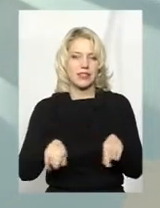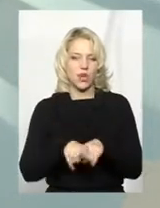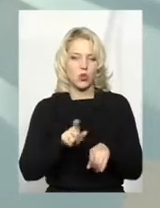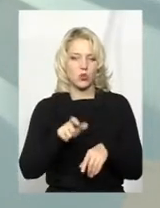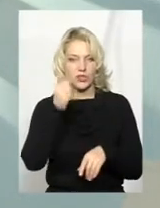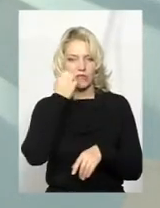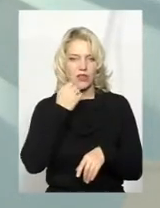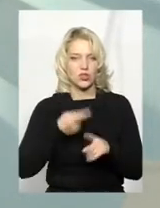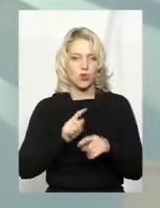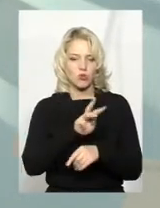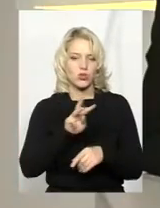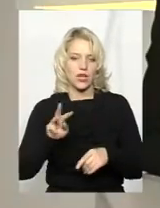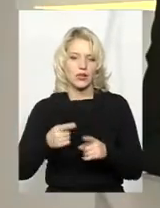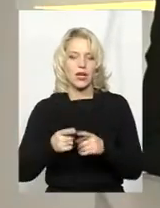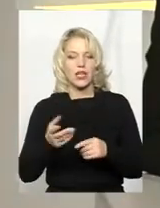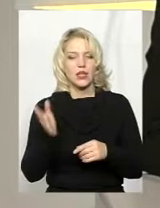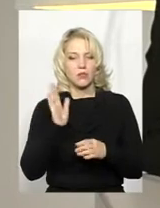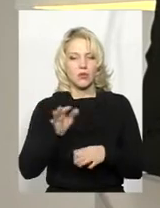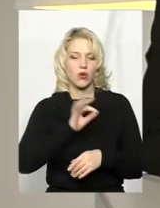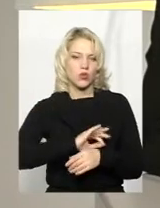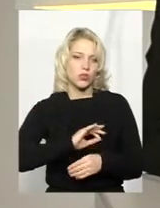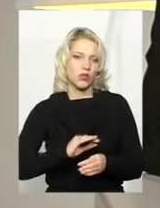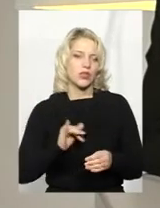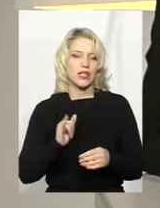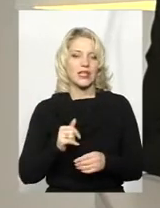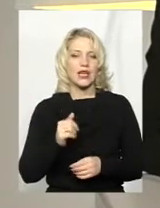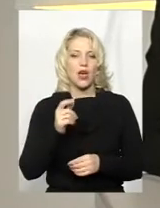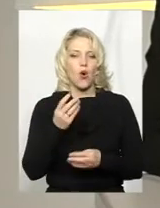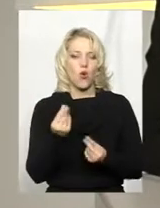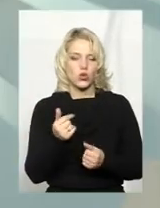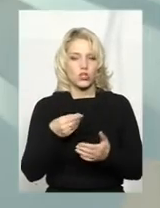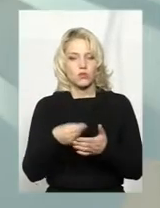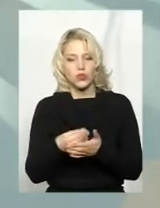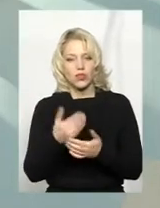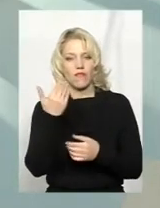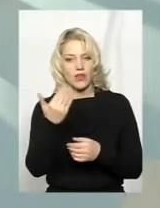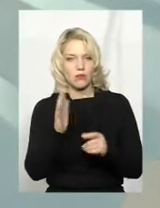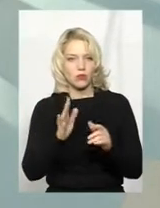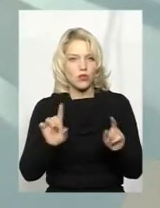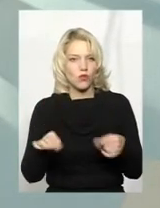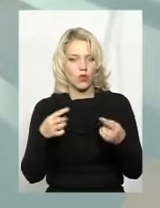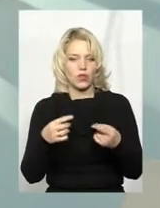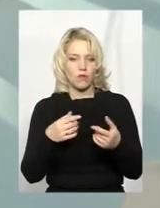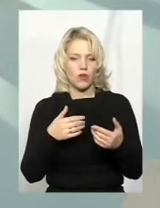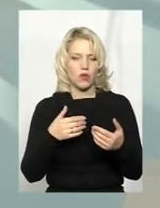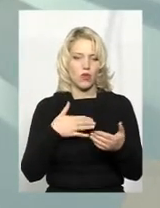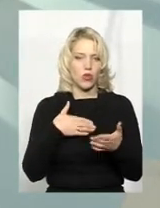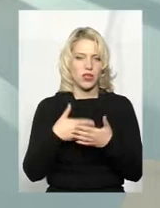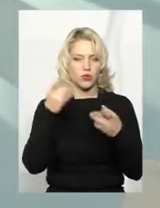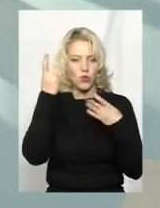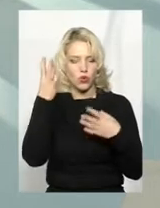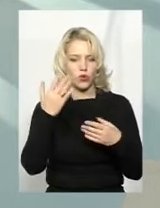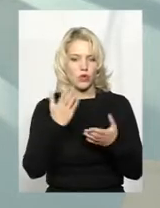давайте використовувати, ви нуль коштів з бюджету, ви створюєте волонтерську культуру в місті і маєте якийсь там пул